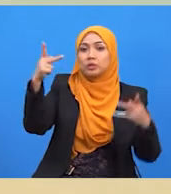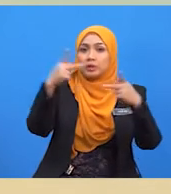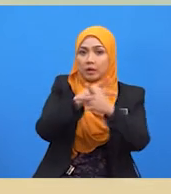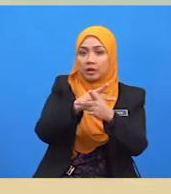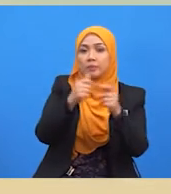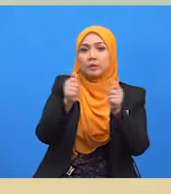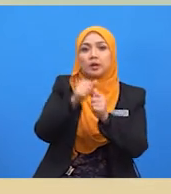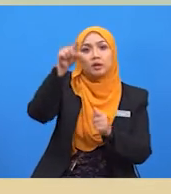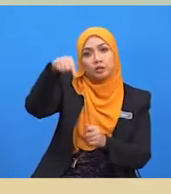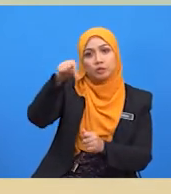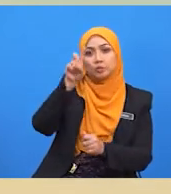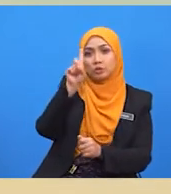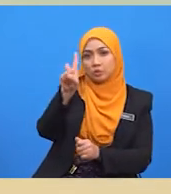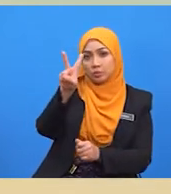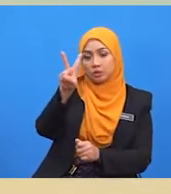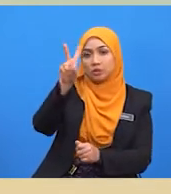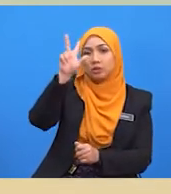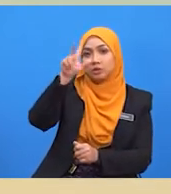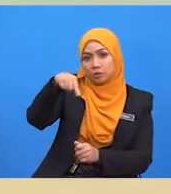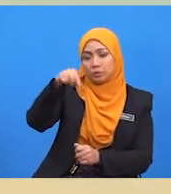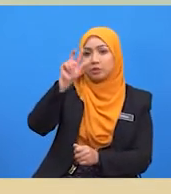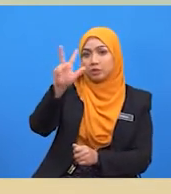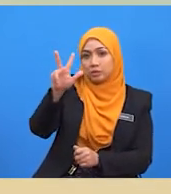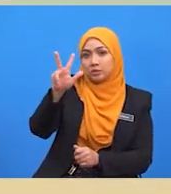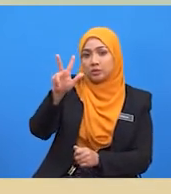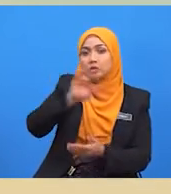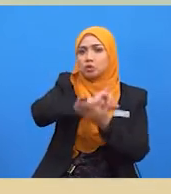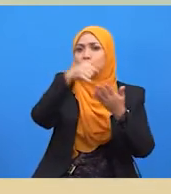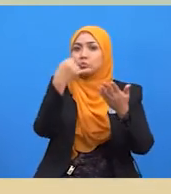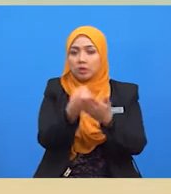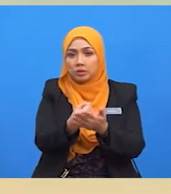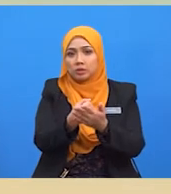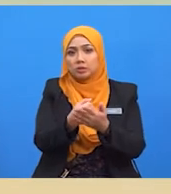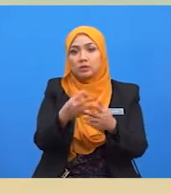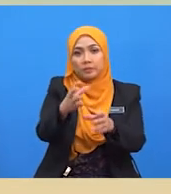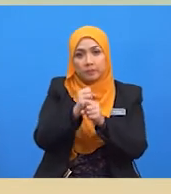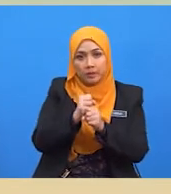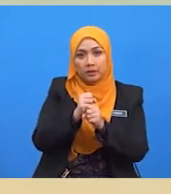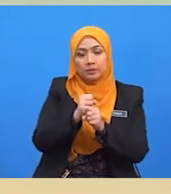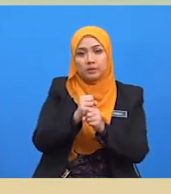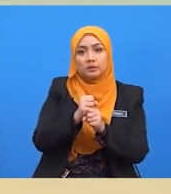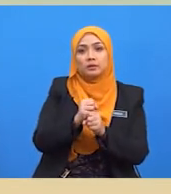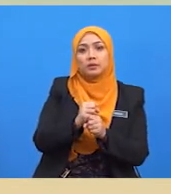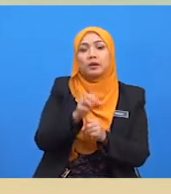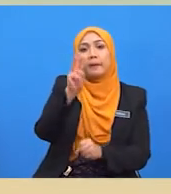Q2-Q3, jumlah tarif yang dikutip oleh kerajaan adalah